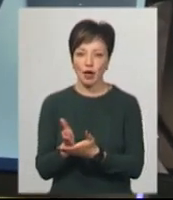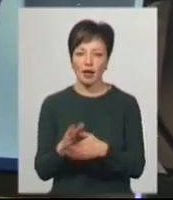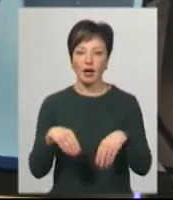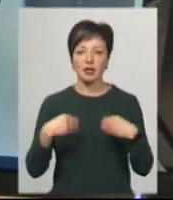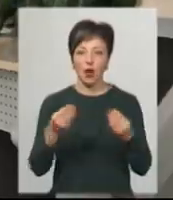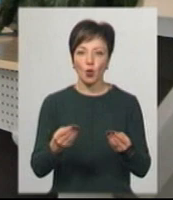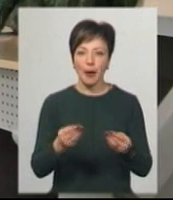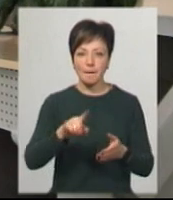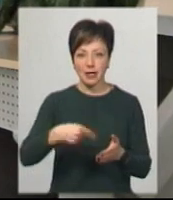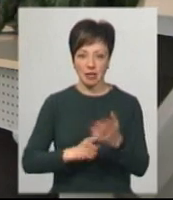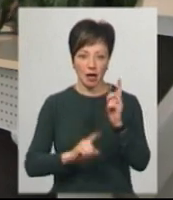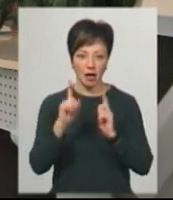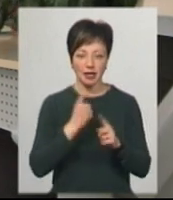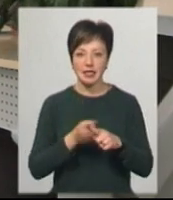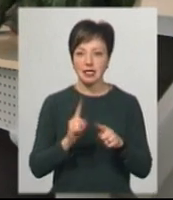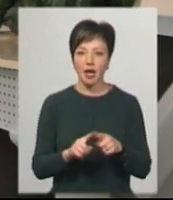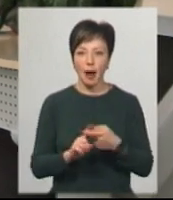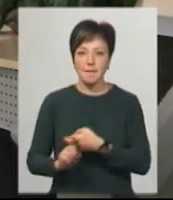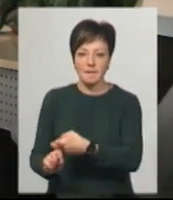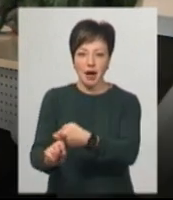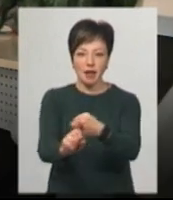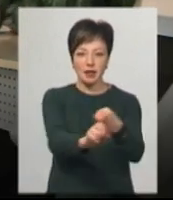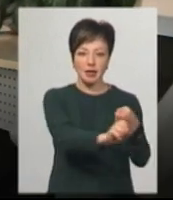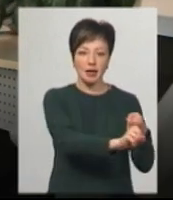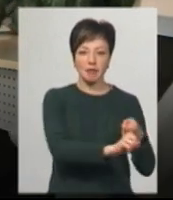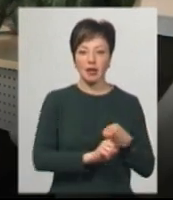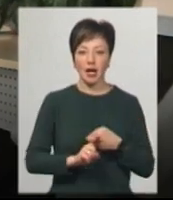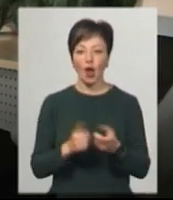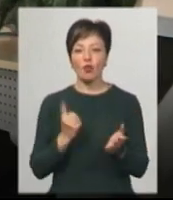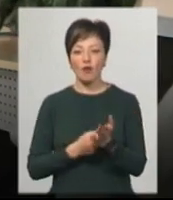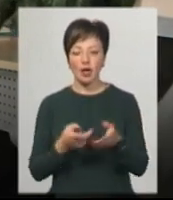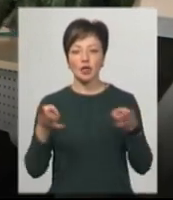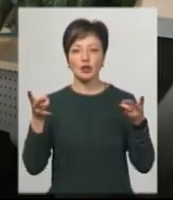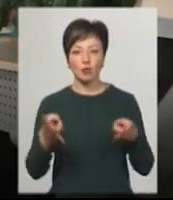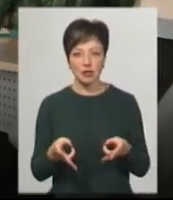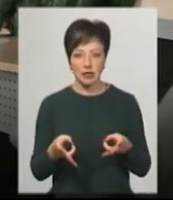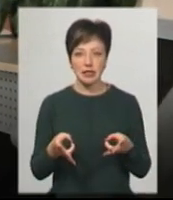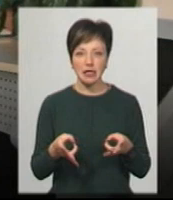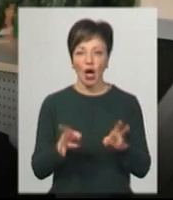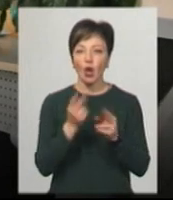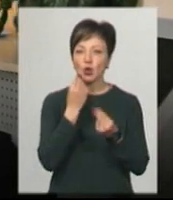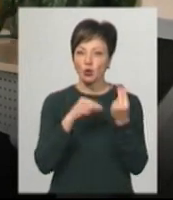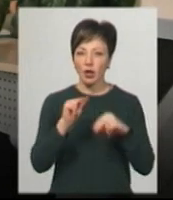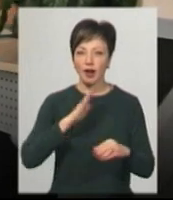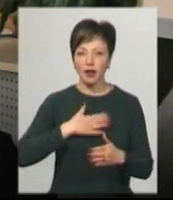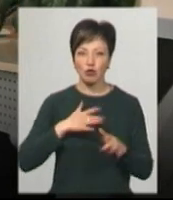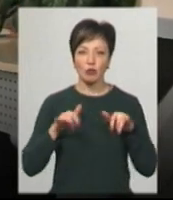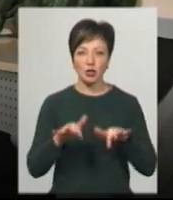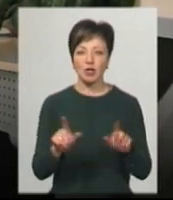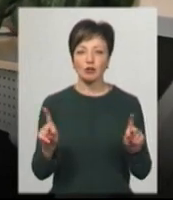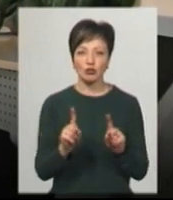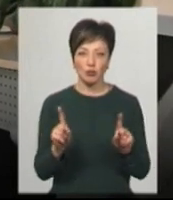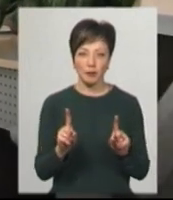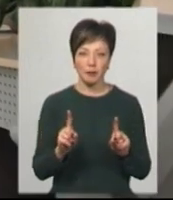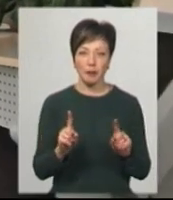Хмельницької міської ради. Саме оця пандемія також довела, що необхідність вдосконалювати наші процеси, аби